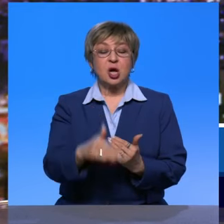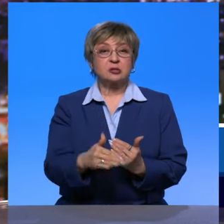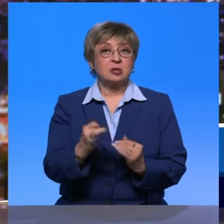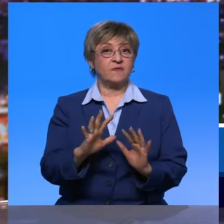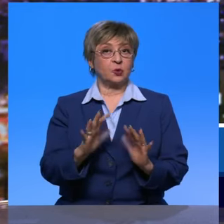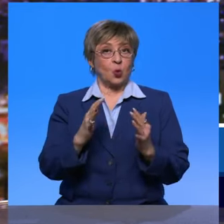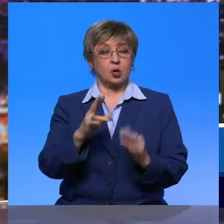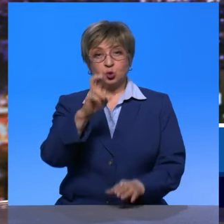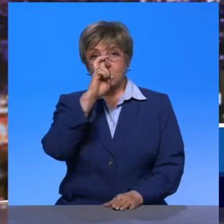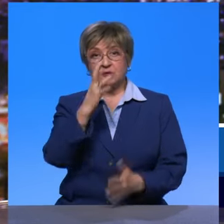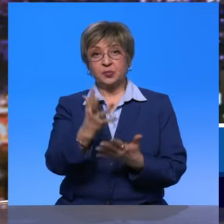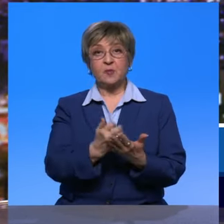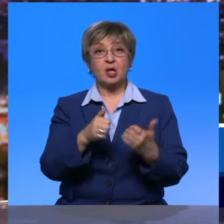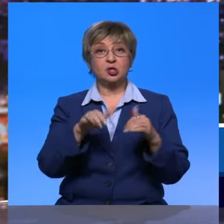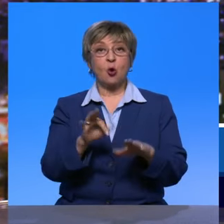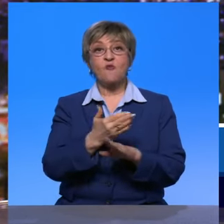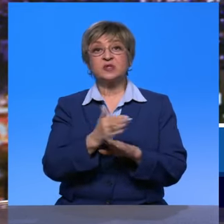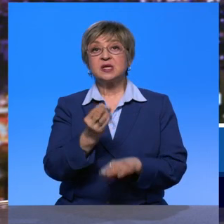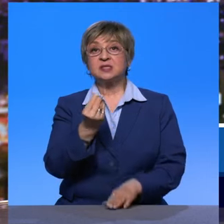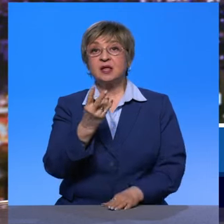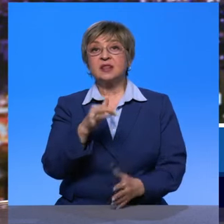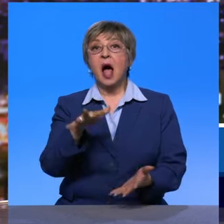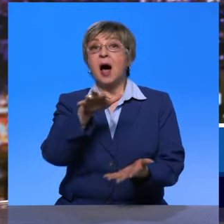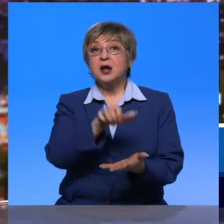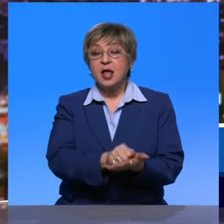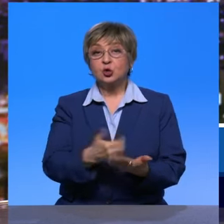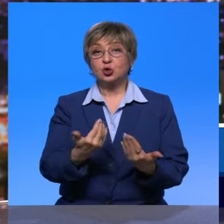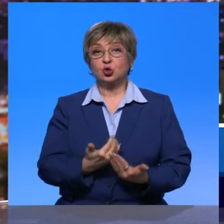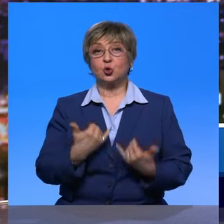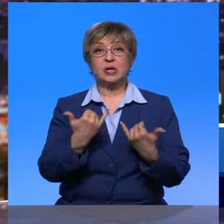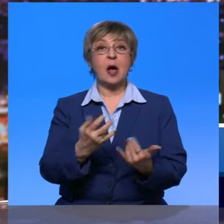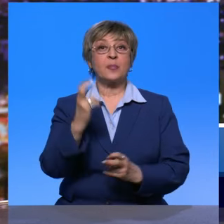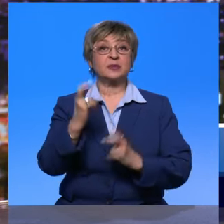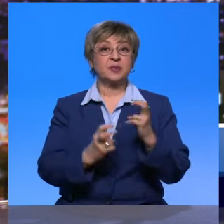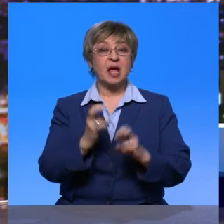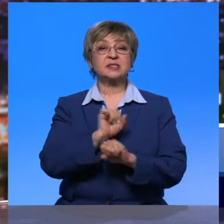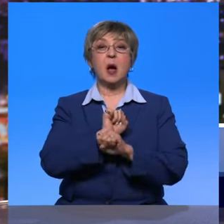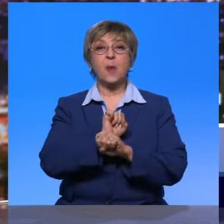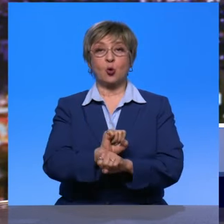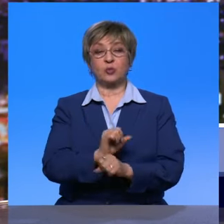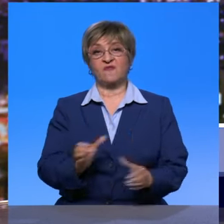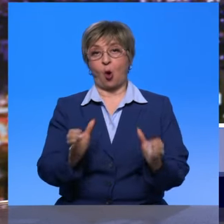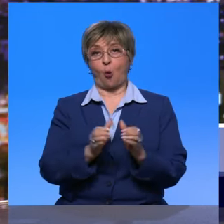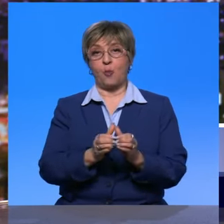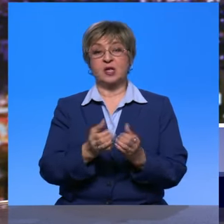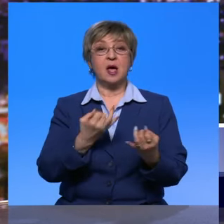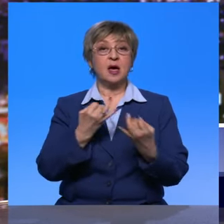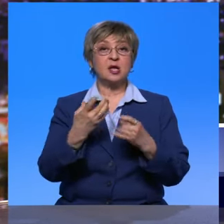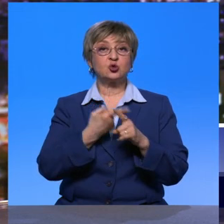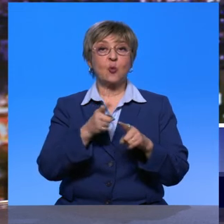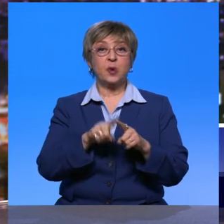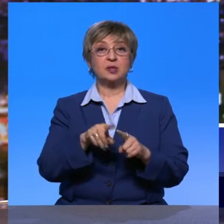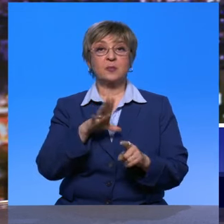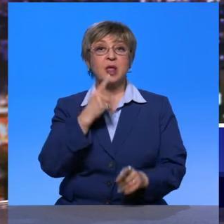государство принимает решение о выделении средств на арендное жилье для сотрудников предприятий оборонно-промышленного комплекса. Речь об этом зашла вот